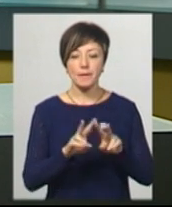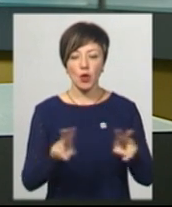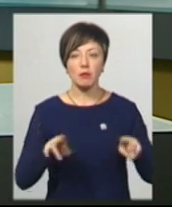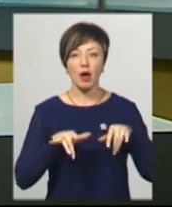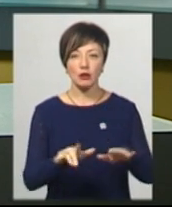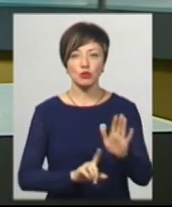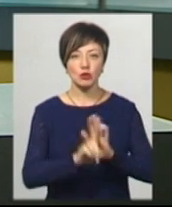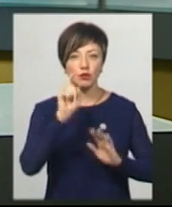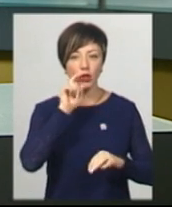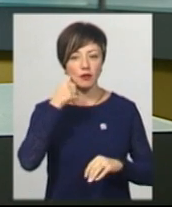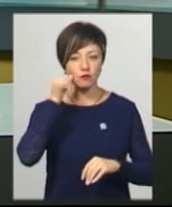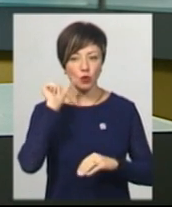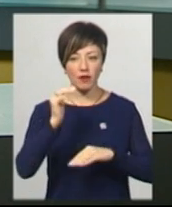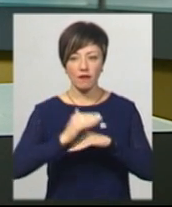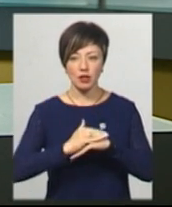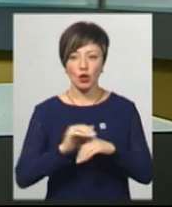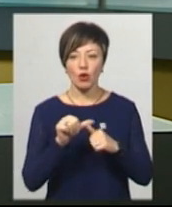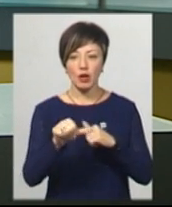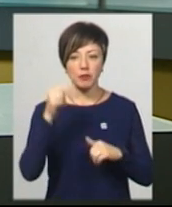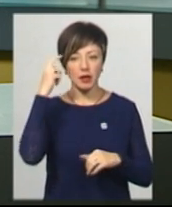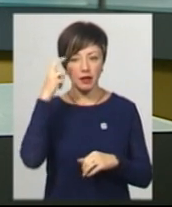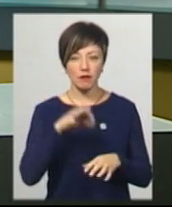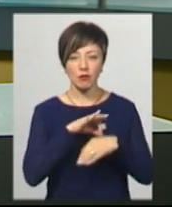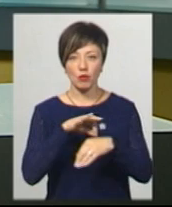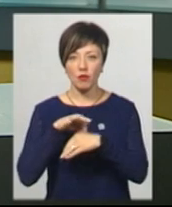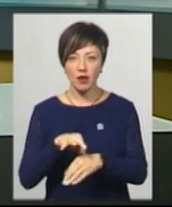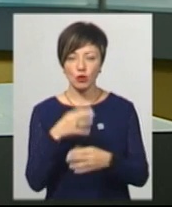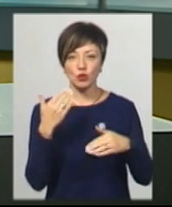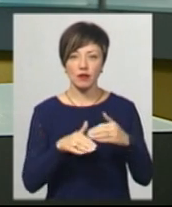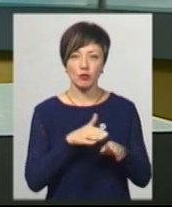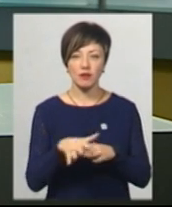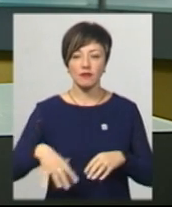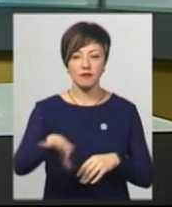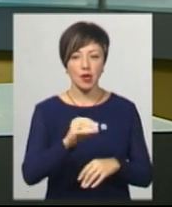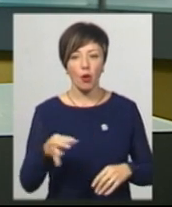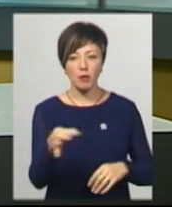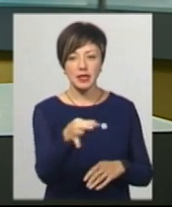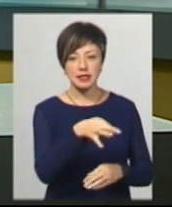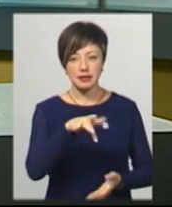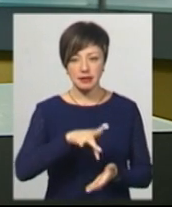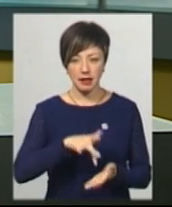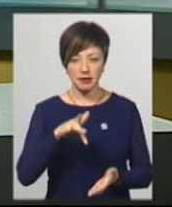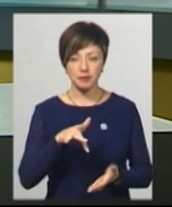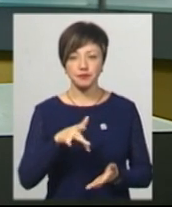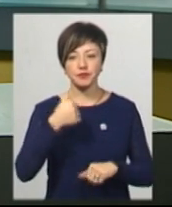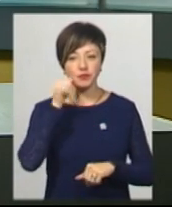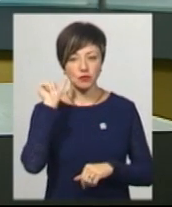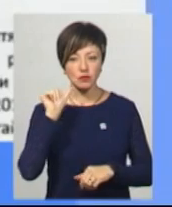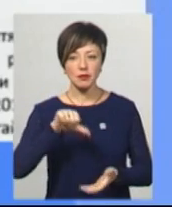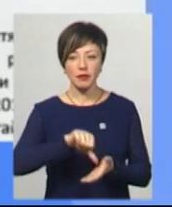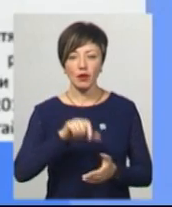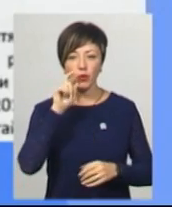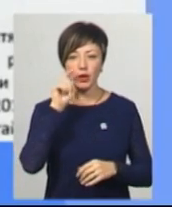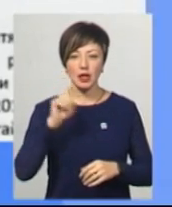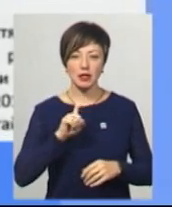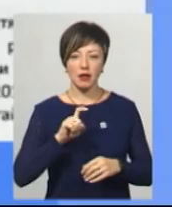розпочалися в Україні вчора ввечері і, окрім столиці, проходять чи вже відбулися майже в усіх обласних центрах. Нагадаю, вчора представник